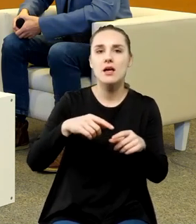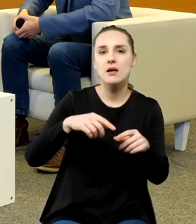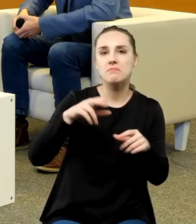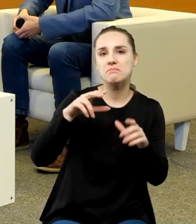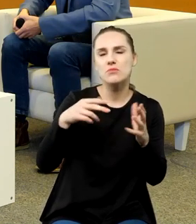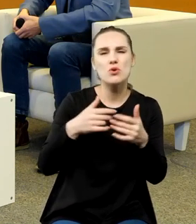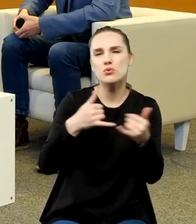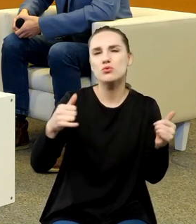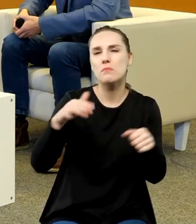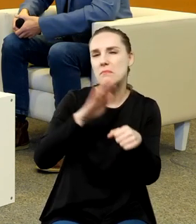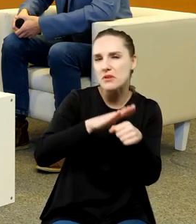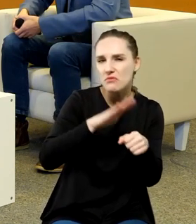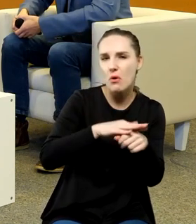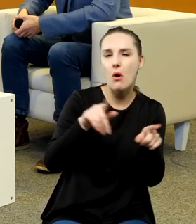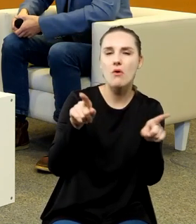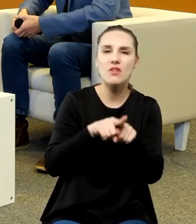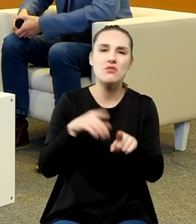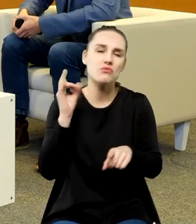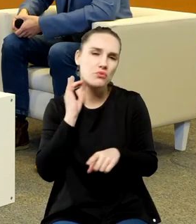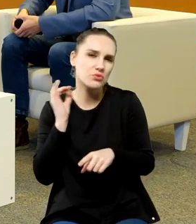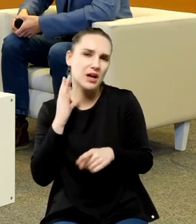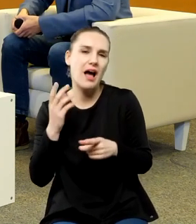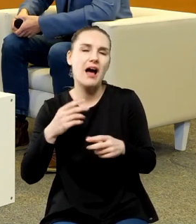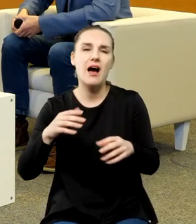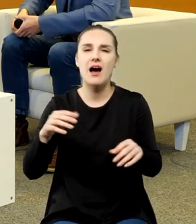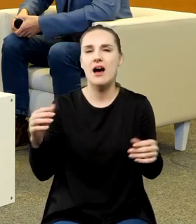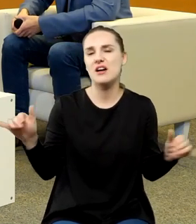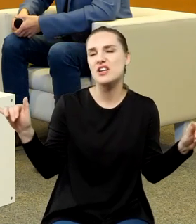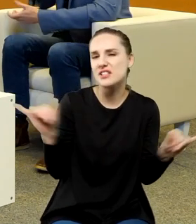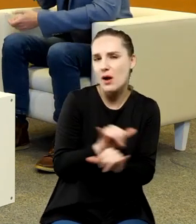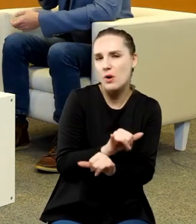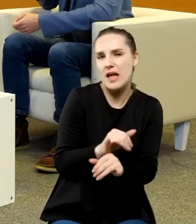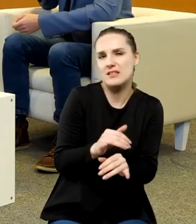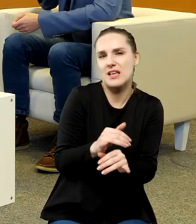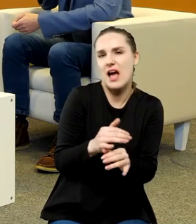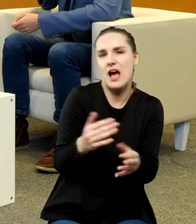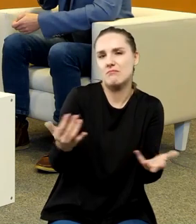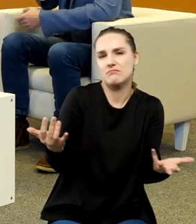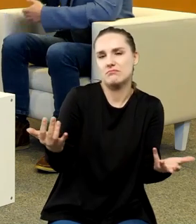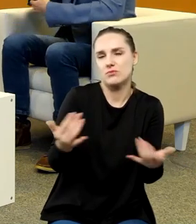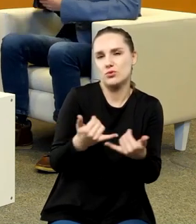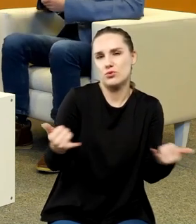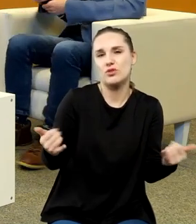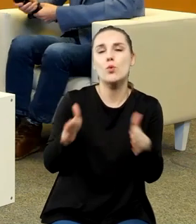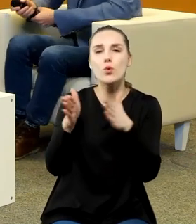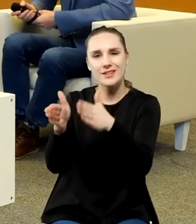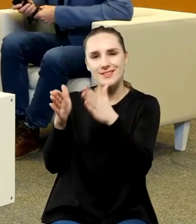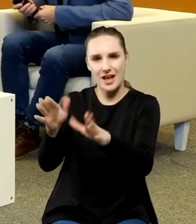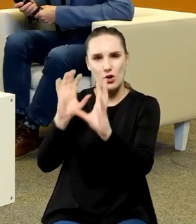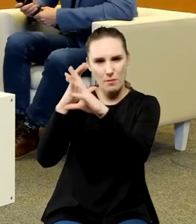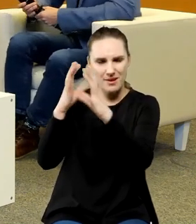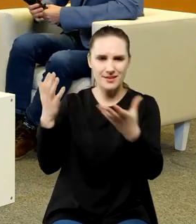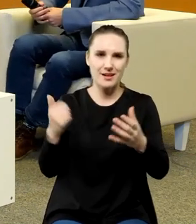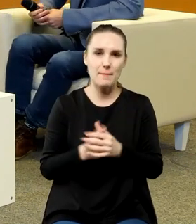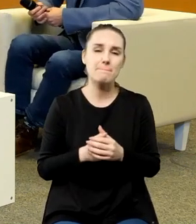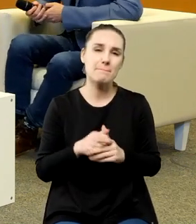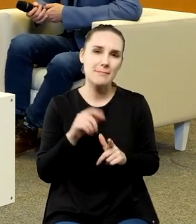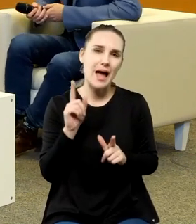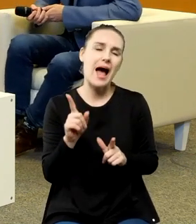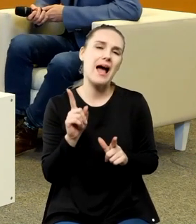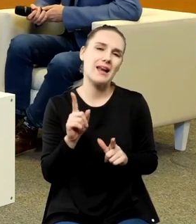w hotelu Kopernik w restauracji Kopernik i tak dalej przy ulicy Kopernika ale na pociechę możemy zaznaczyć że